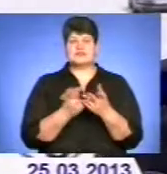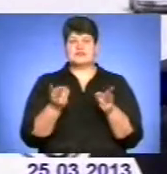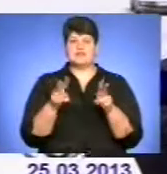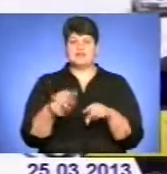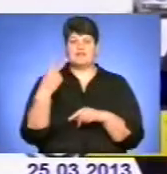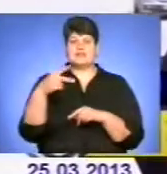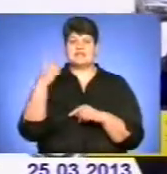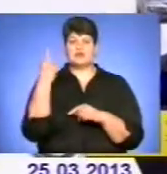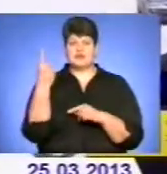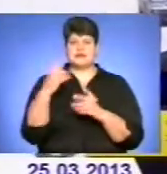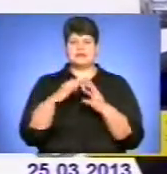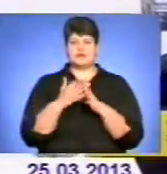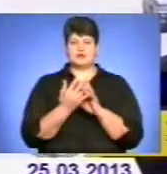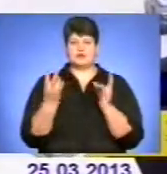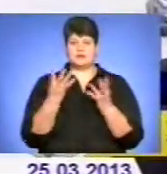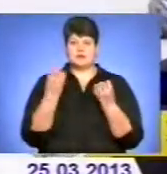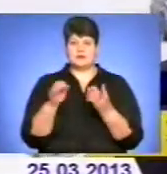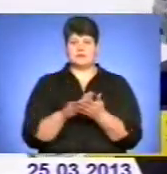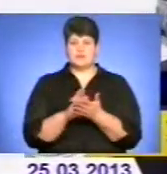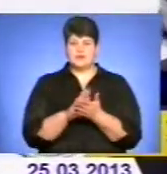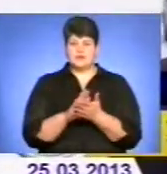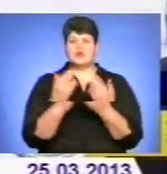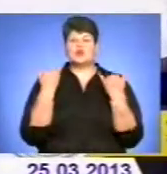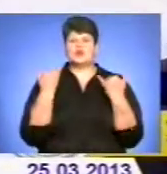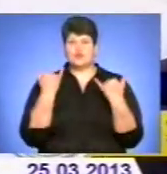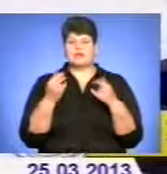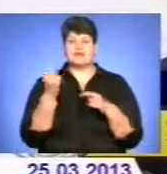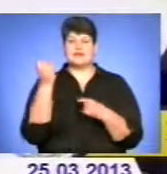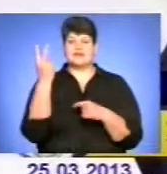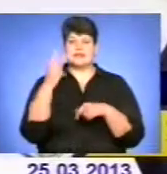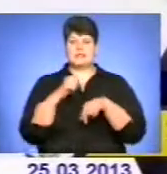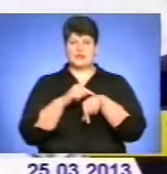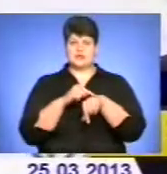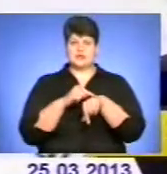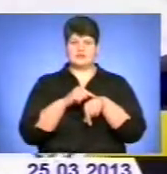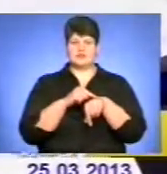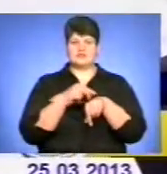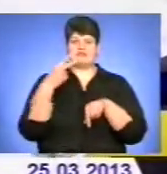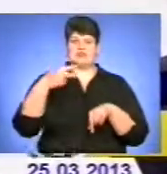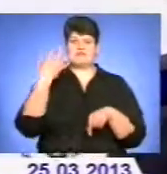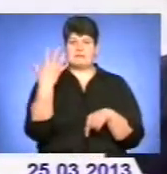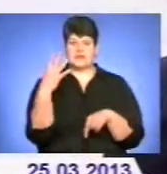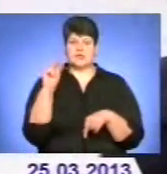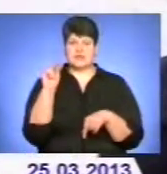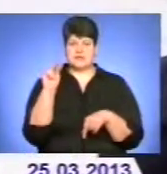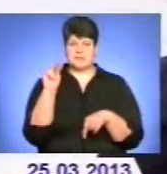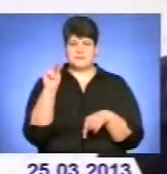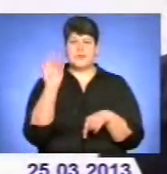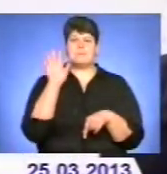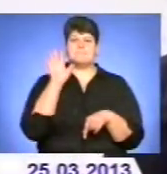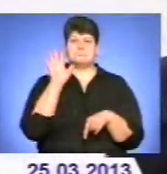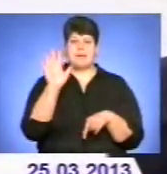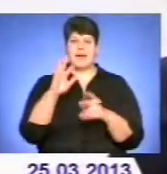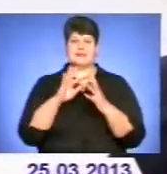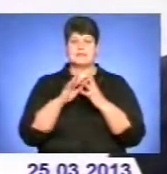21 населеного пункту. Сьогодні на 12 годину 25 числа 5 населених